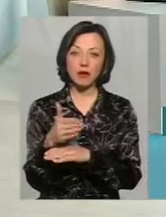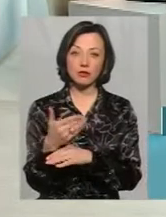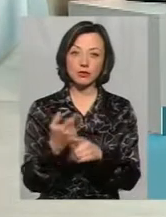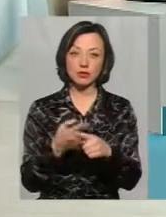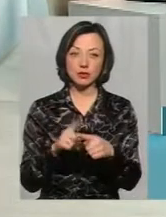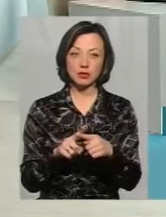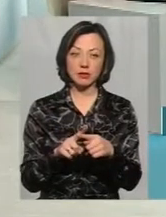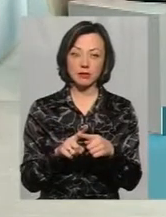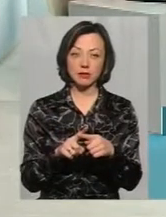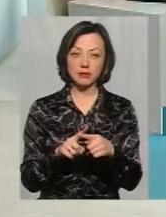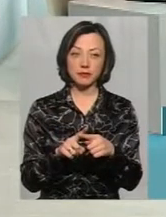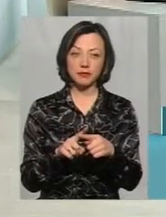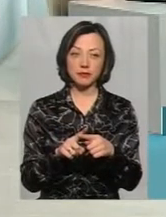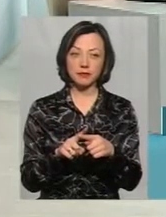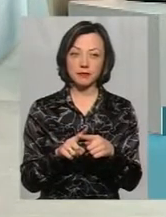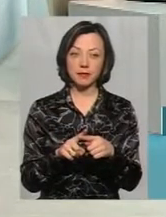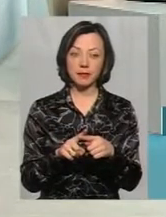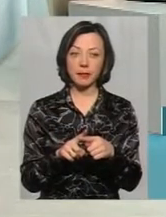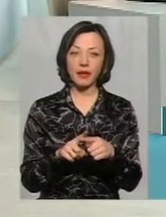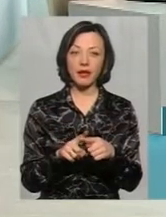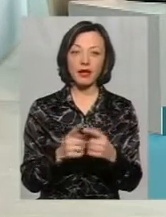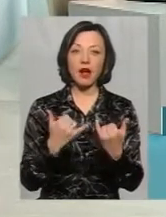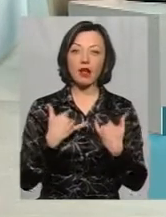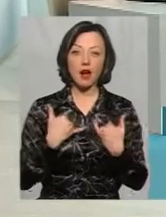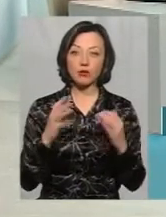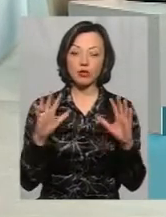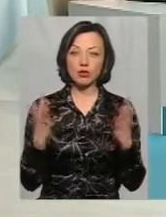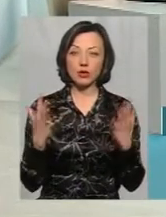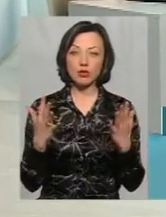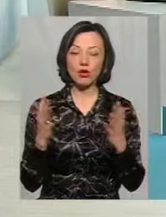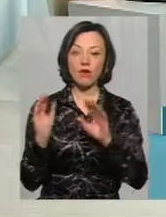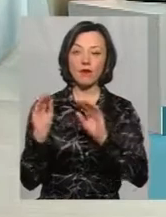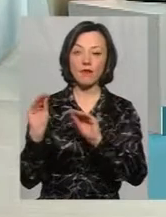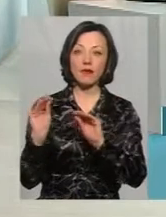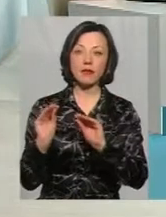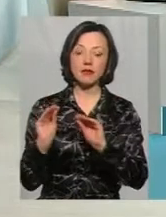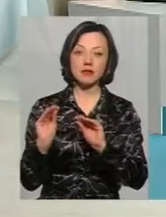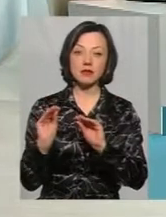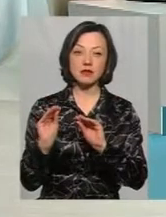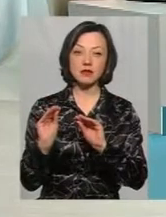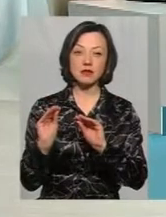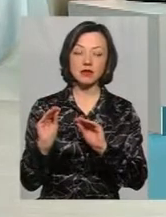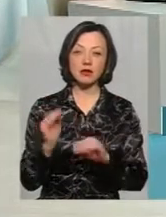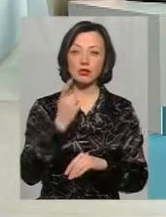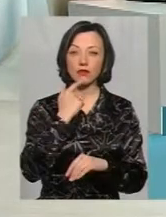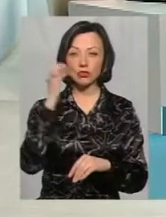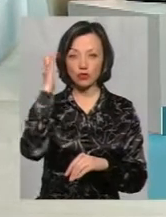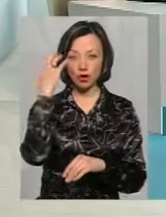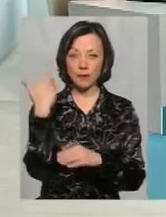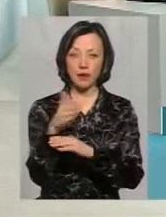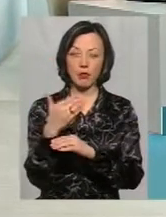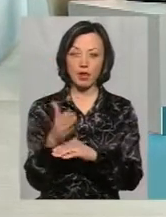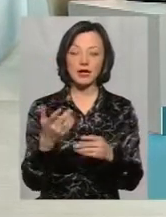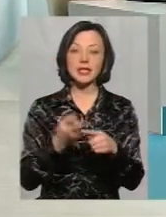навіть для нас не є якоюсь такою подією вивісити червоно-чорні прапори.